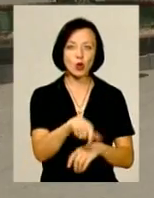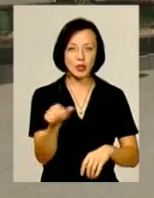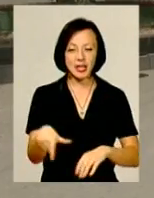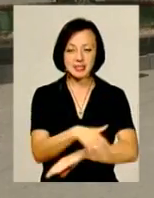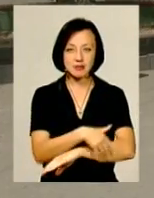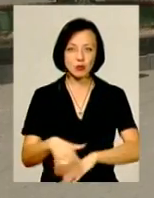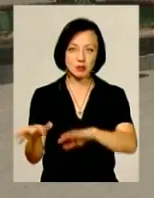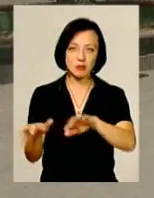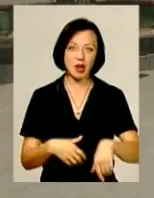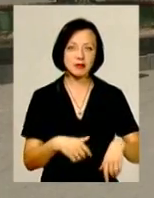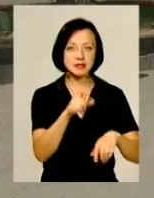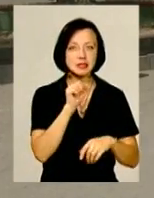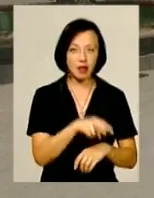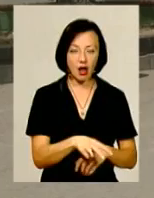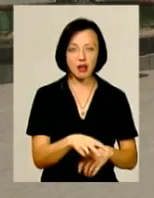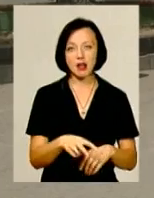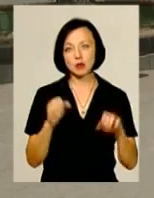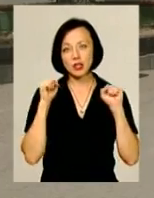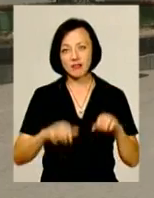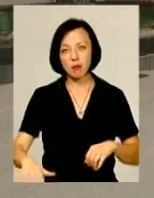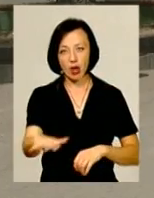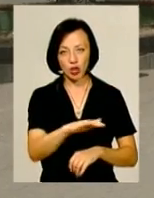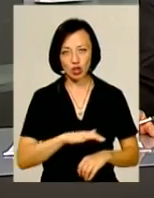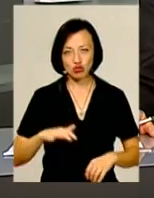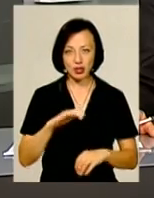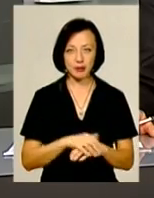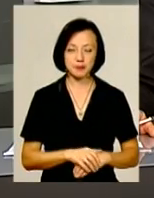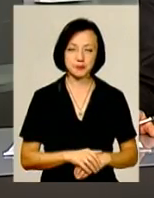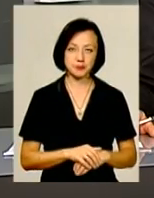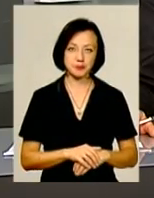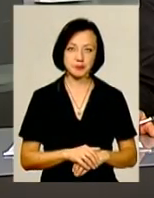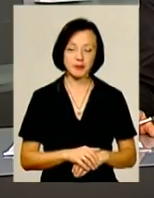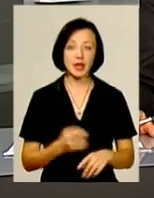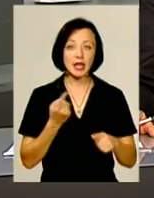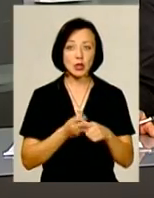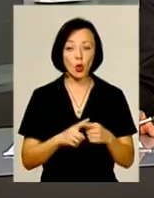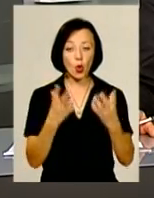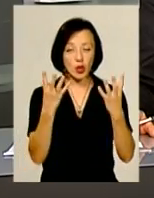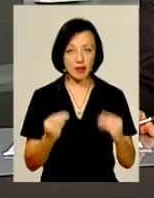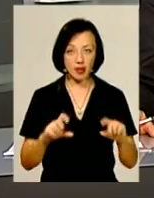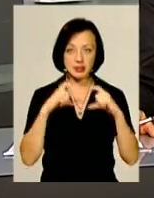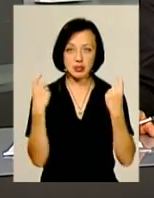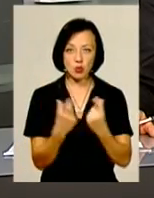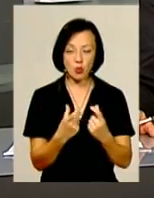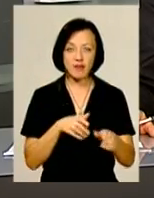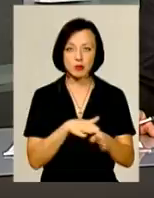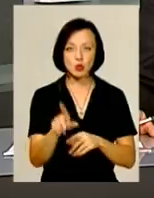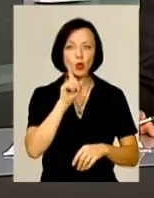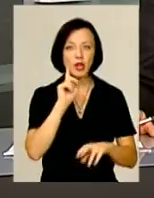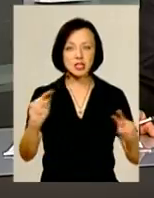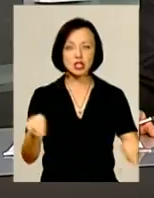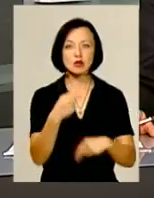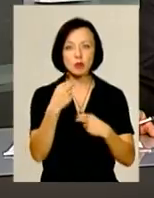з вулиць вигнати в спортивні зали, на спортивні майданчики. Того ж дня на стадіоні Поділля відбудеться юнацький